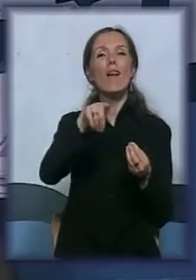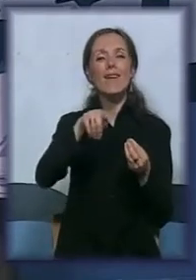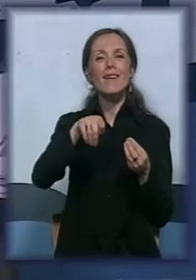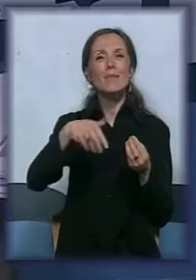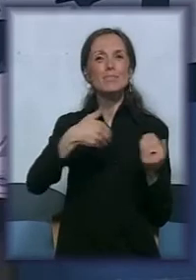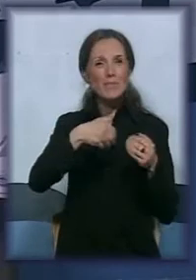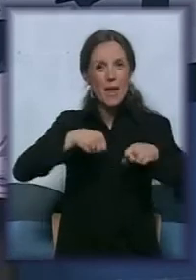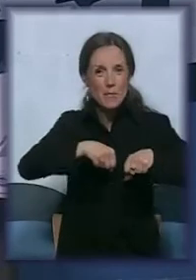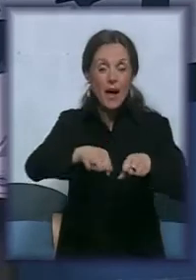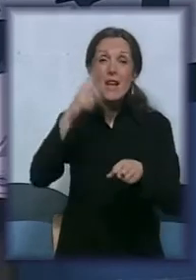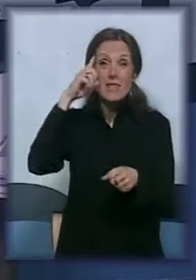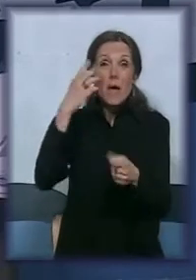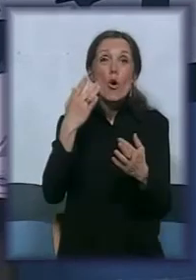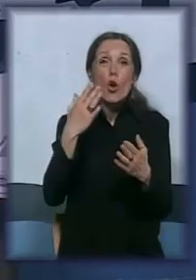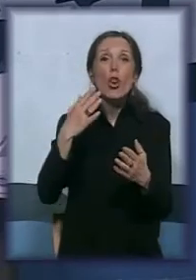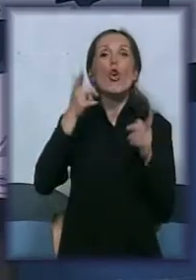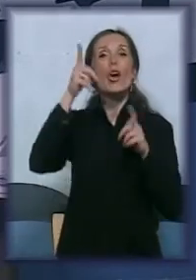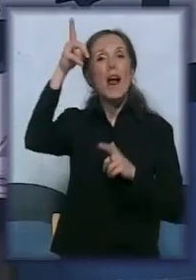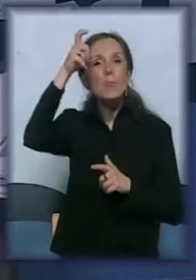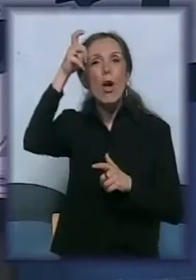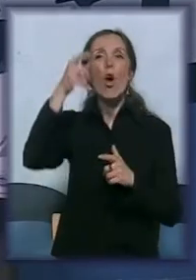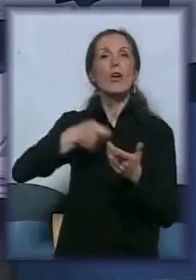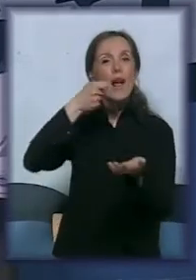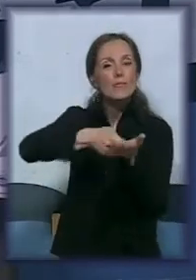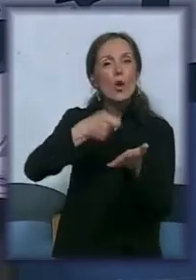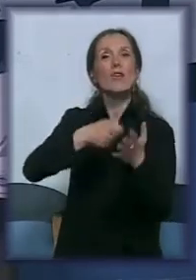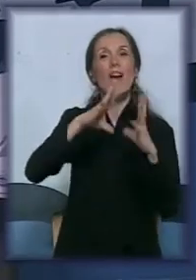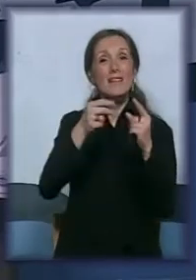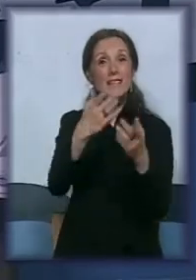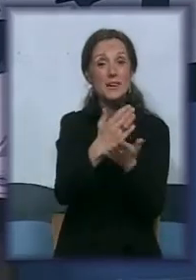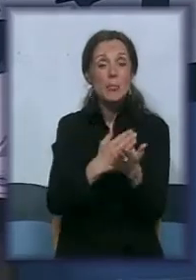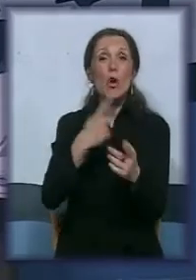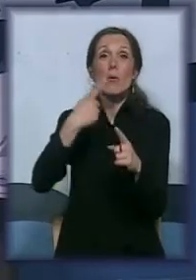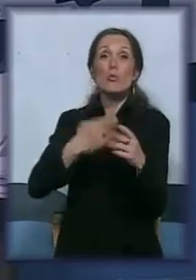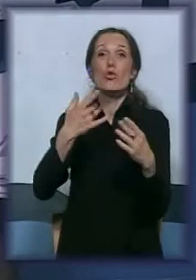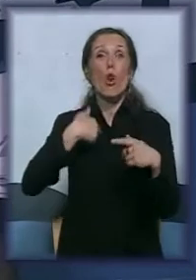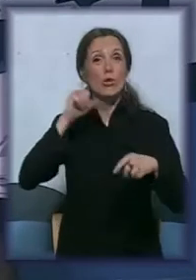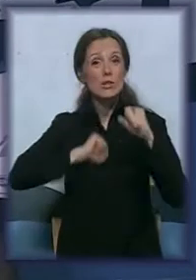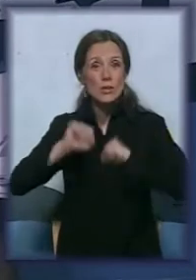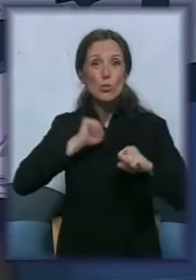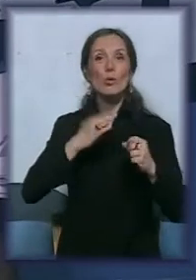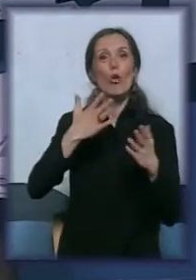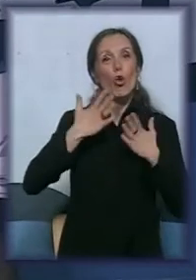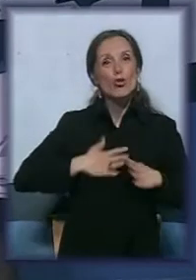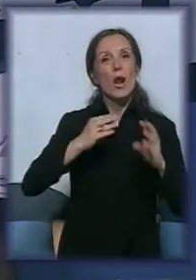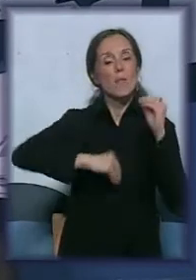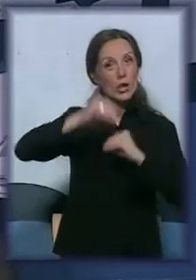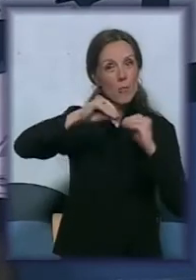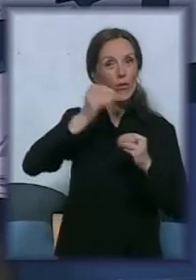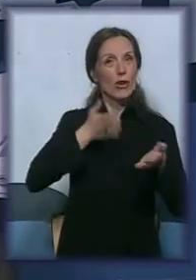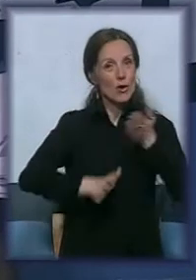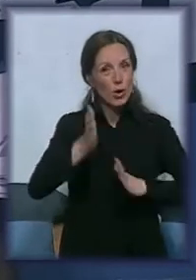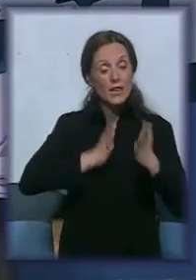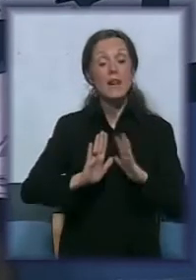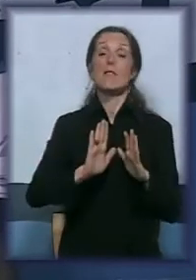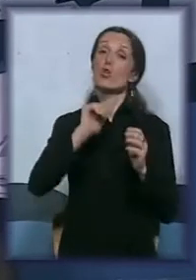grad Beograd odvaja za sve te programe i znamo koliko se trudimo i želimo da povećamo natalitet. Dakle, borba